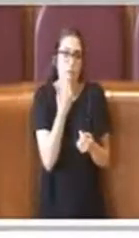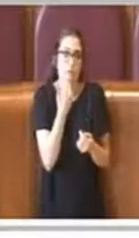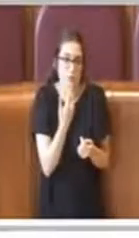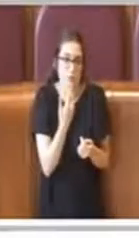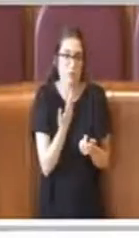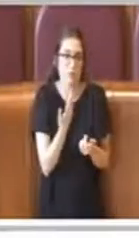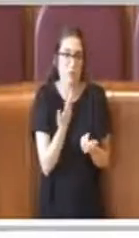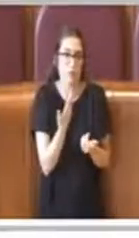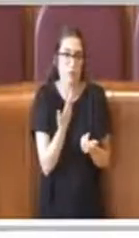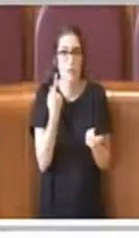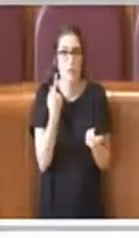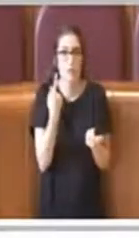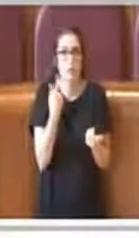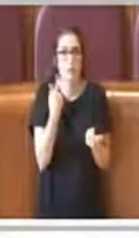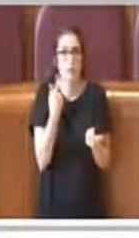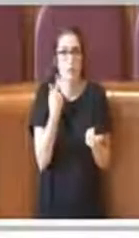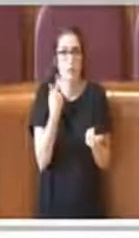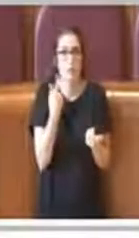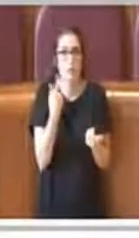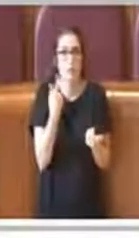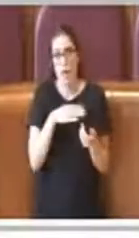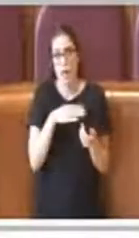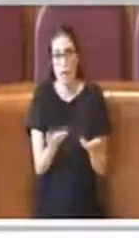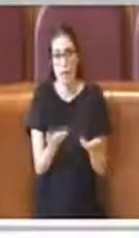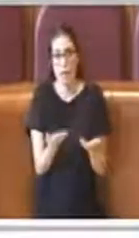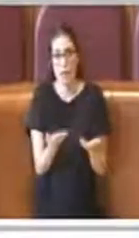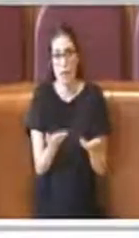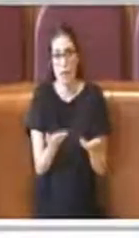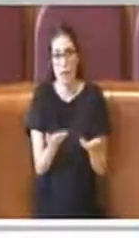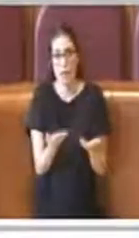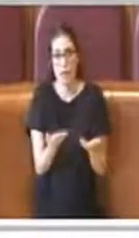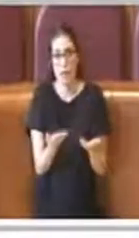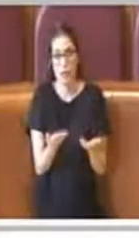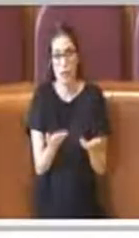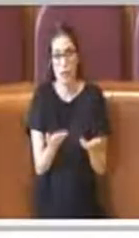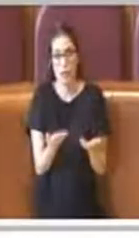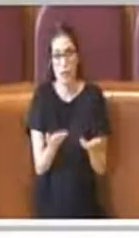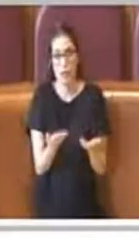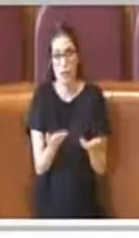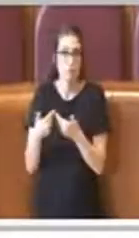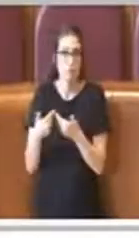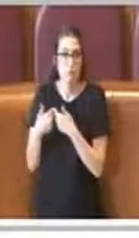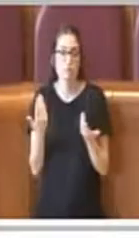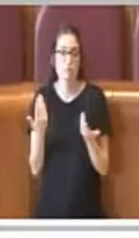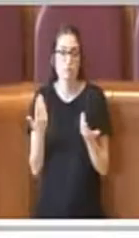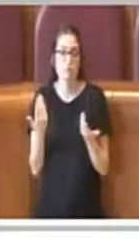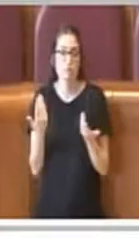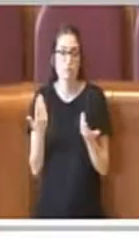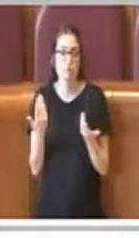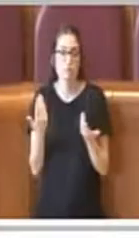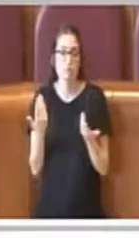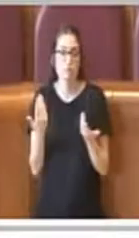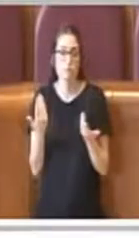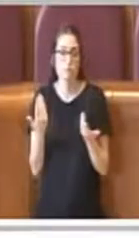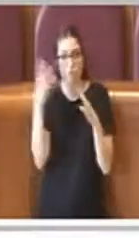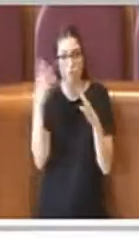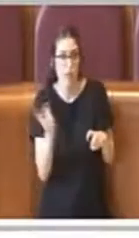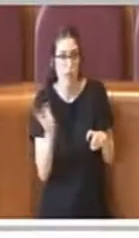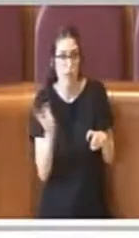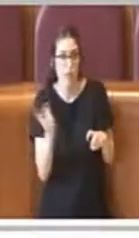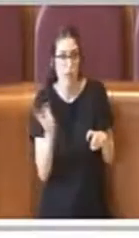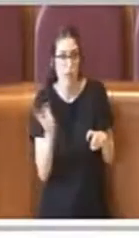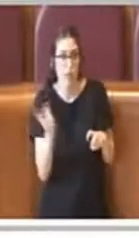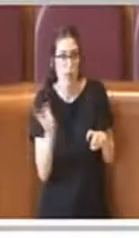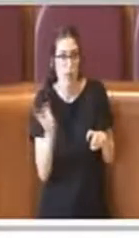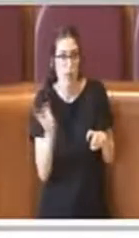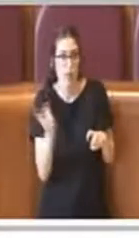quindi insomma ci tenevo a dare merito a questi consiglieri che mi hanno aiutato ad andare più a fondo